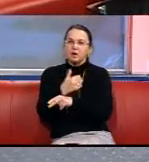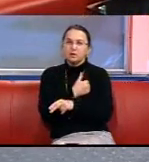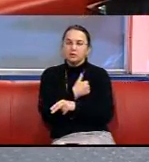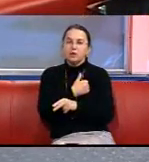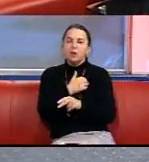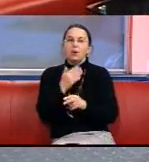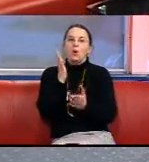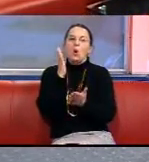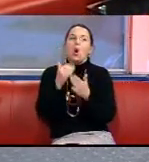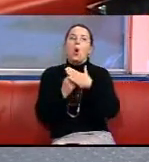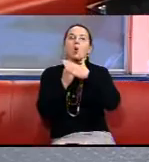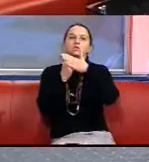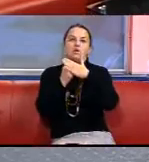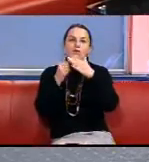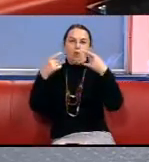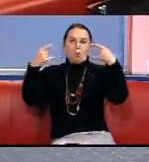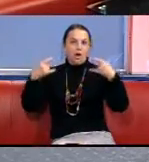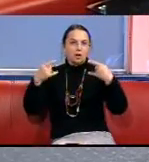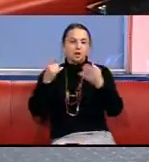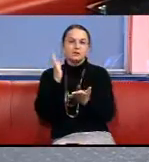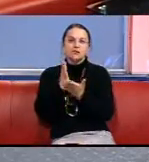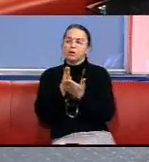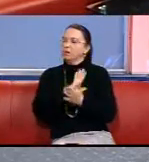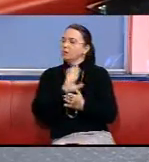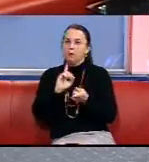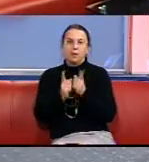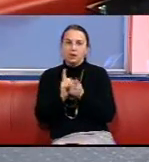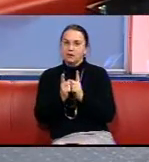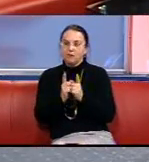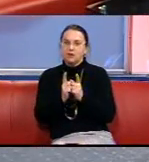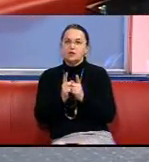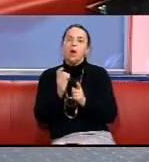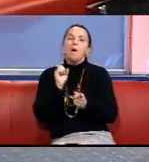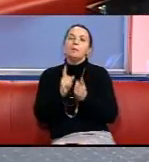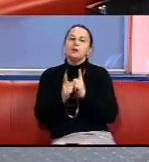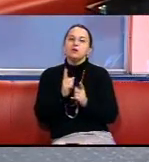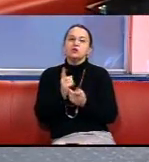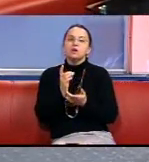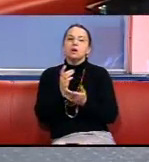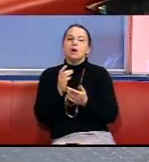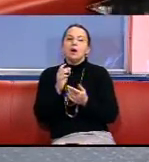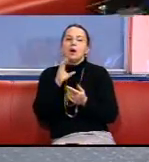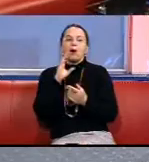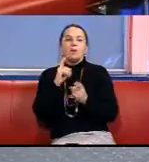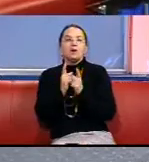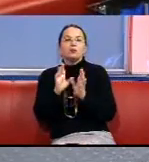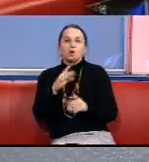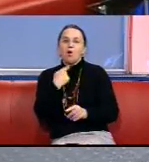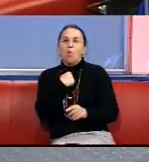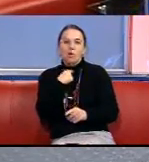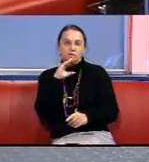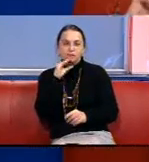в основному екрані знаходиться не сурдоперекладач, сурдоперекладачі заговорили голосом